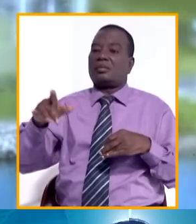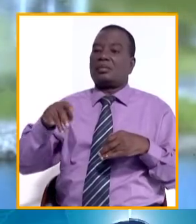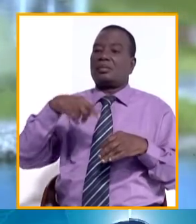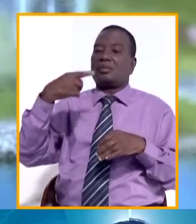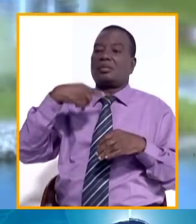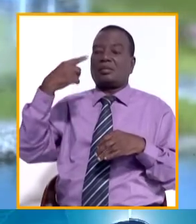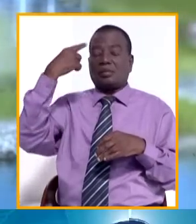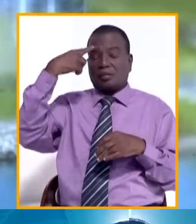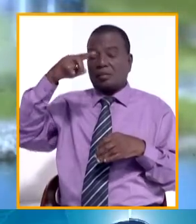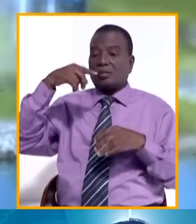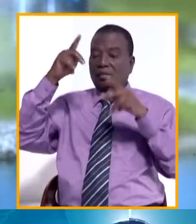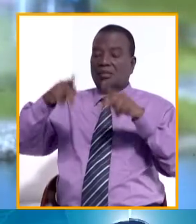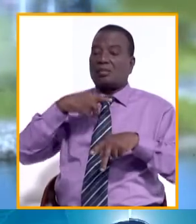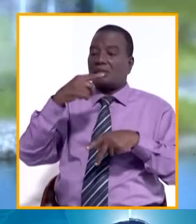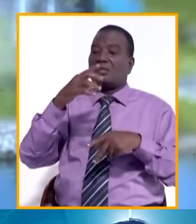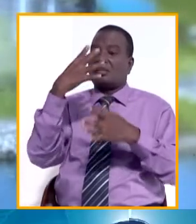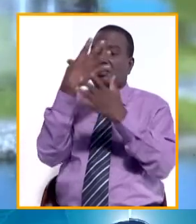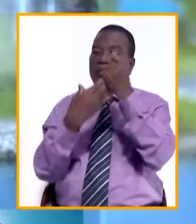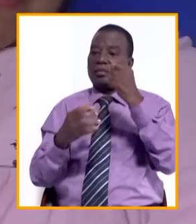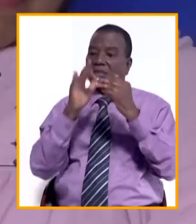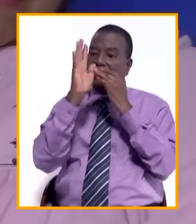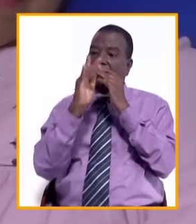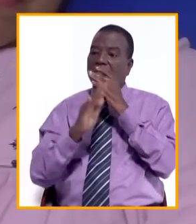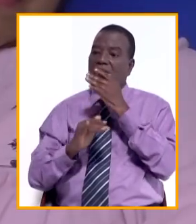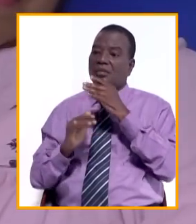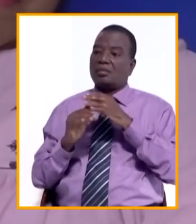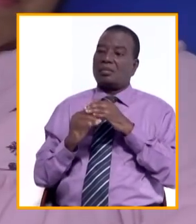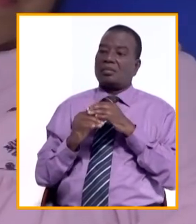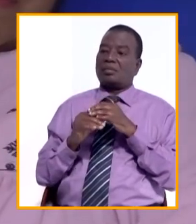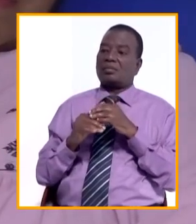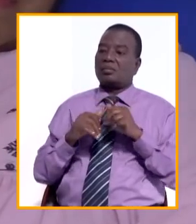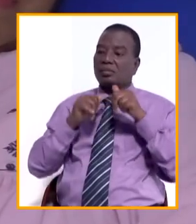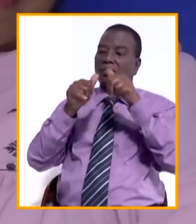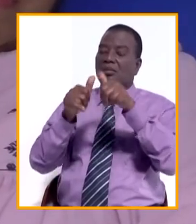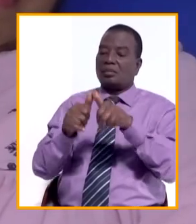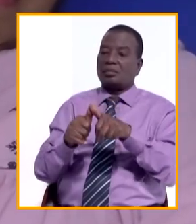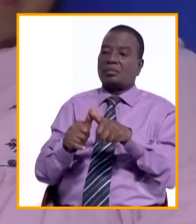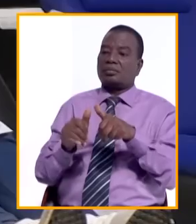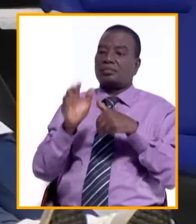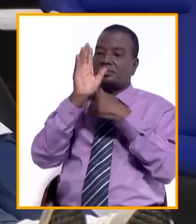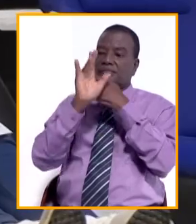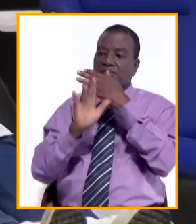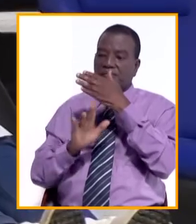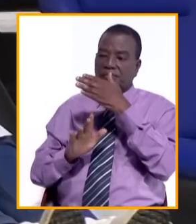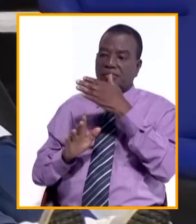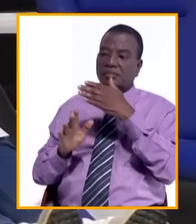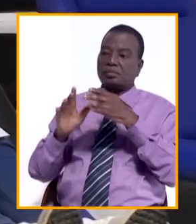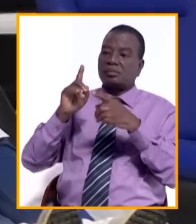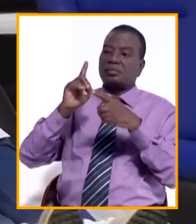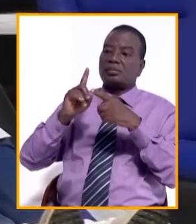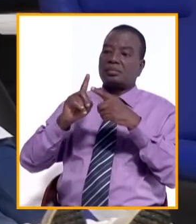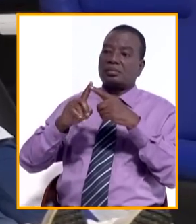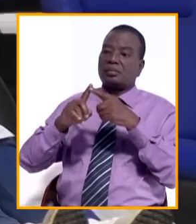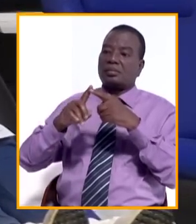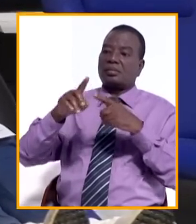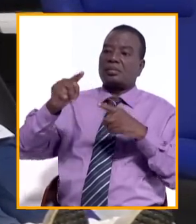Une action à caractère social. Reportage. Don de sang au Centre national de transfusion sanguine de